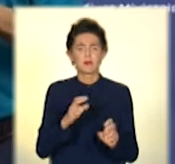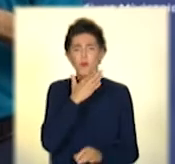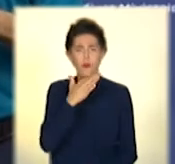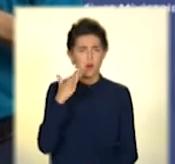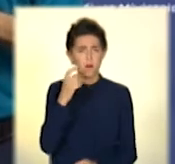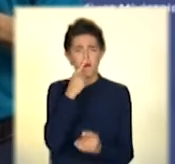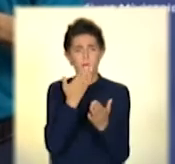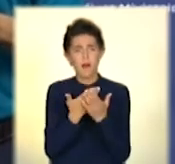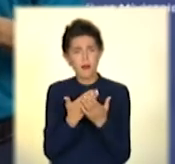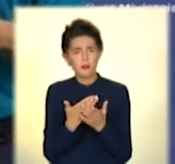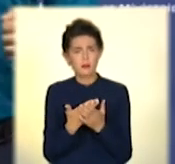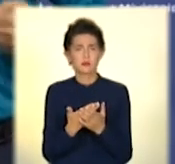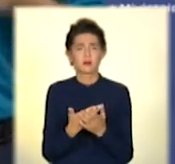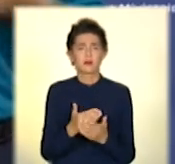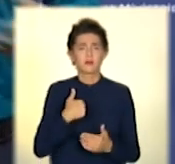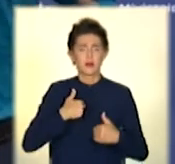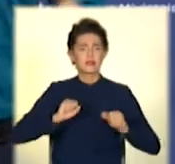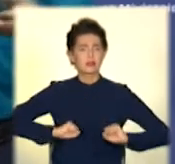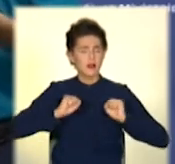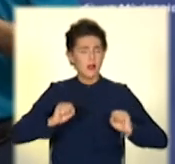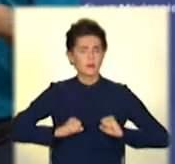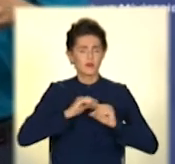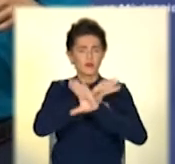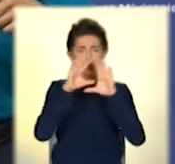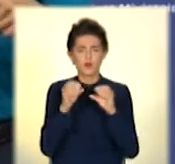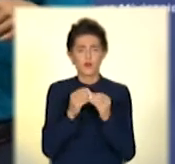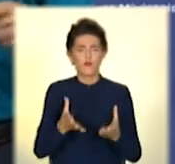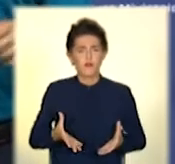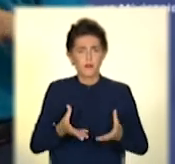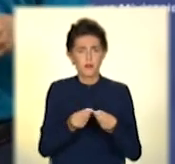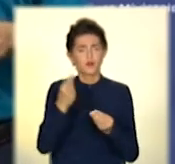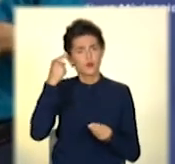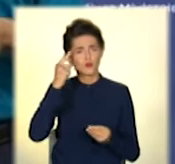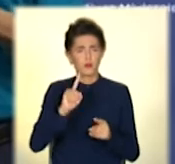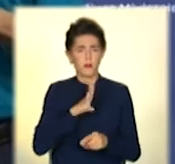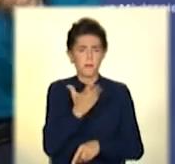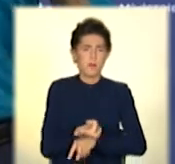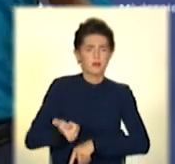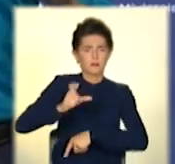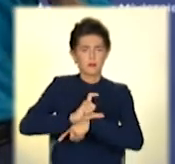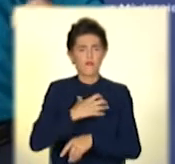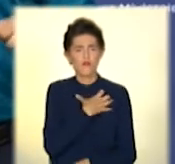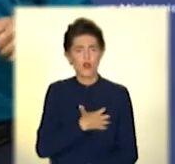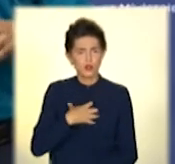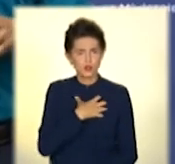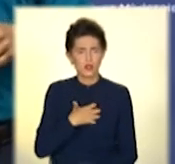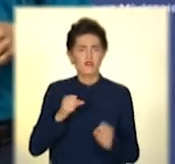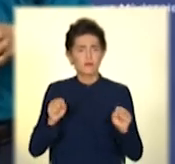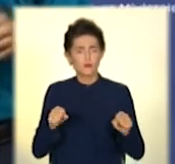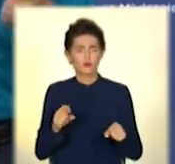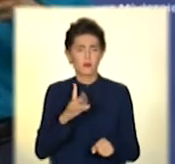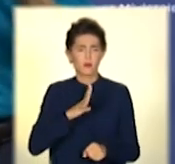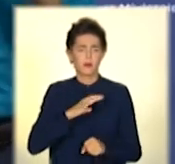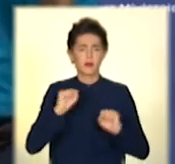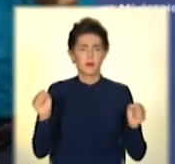показники, і ми намагаємося вплинути на ці речі і зробити все максимально можливе для того, щоб бригади